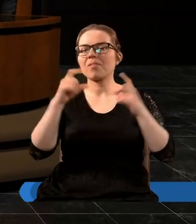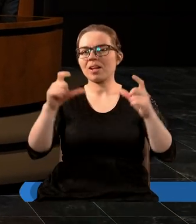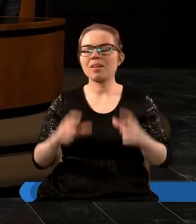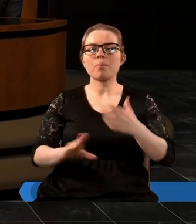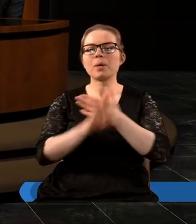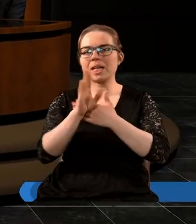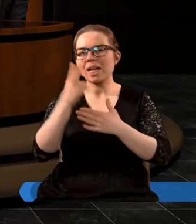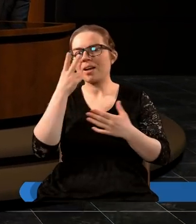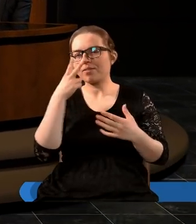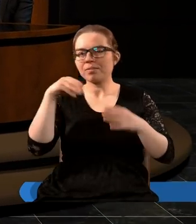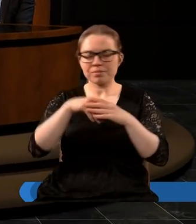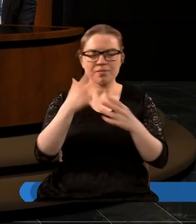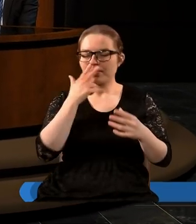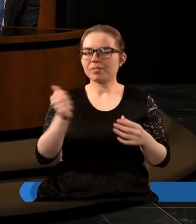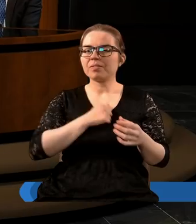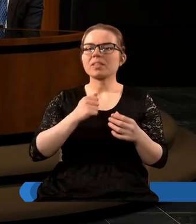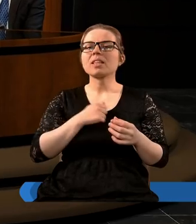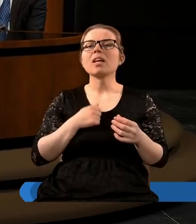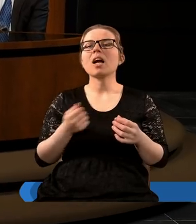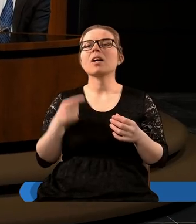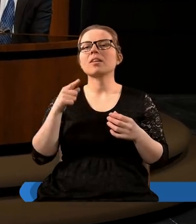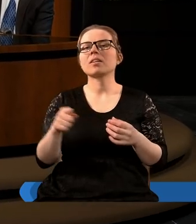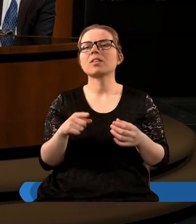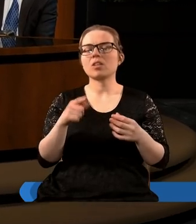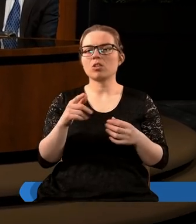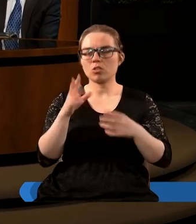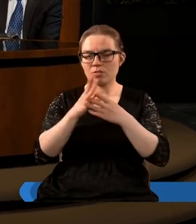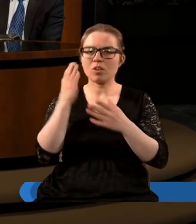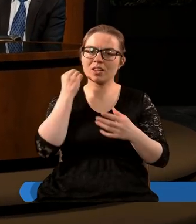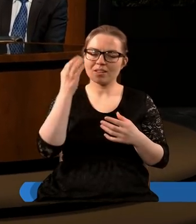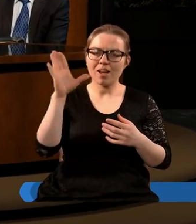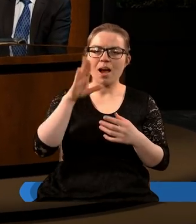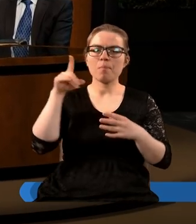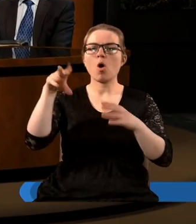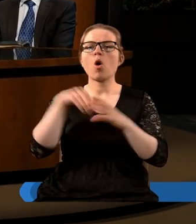przedstawia wyraźnie że że że ci którzy walczą z Bogiem